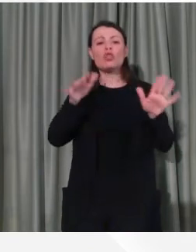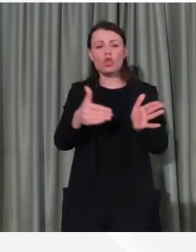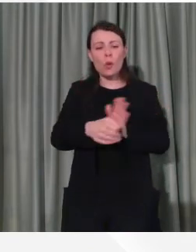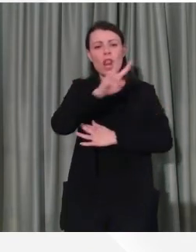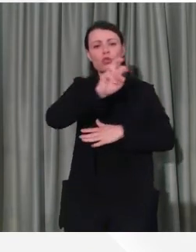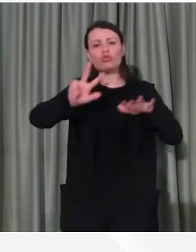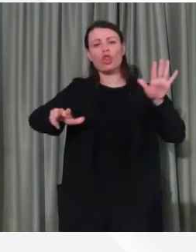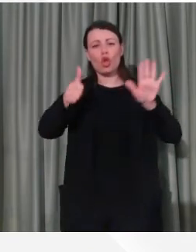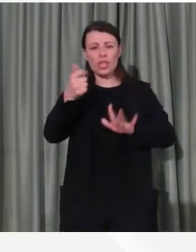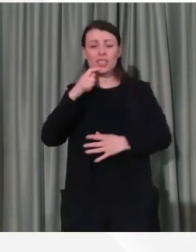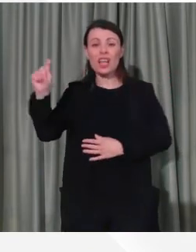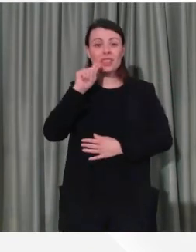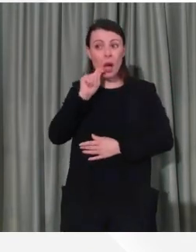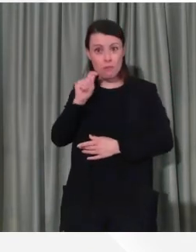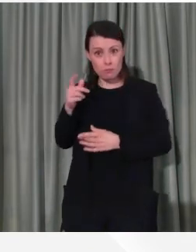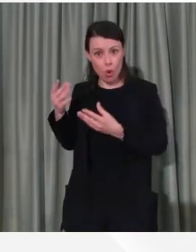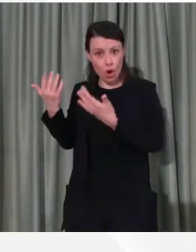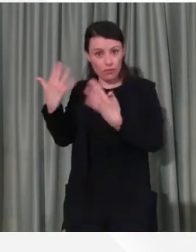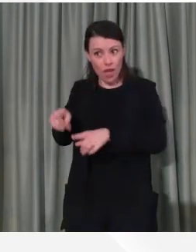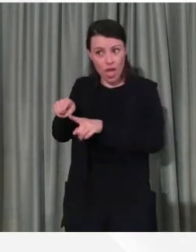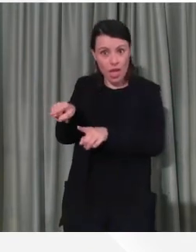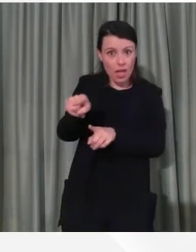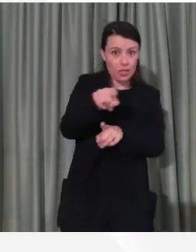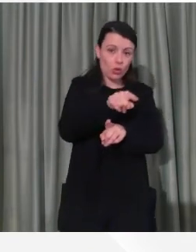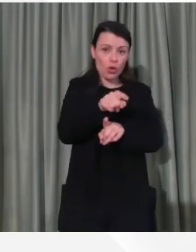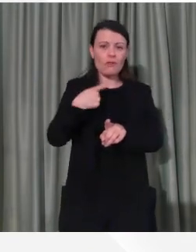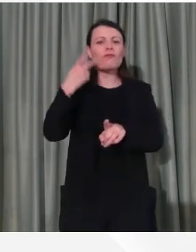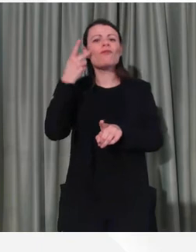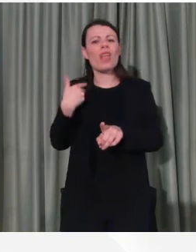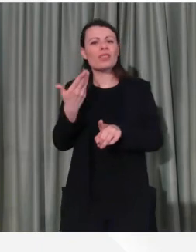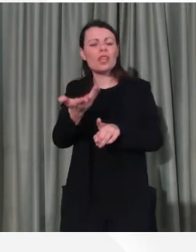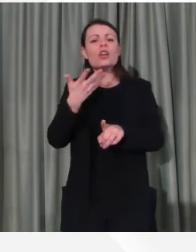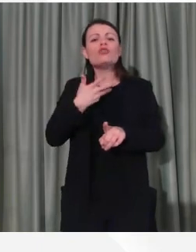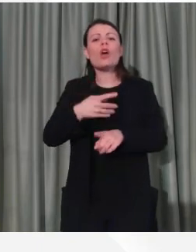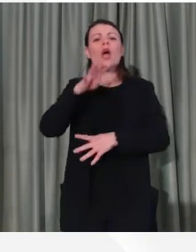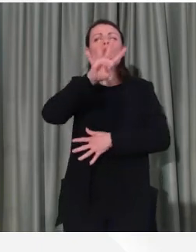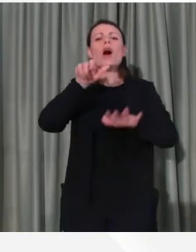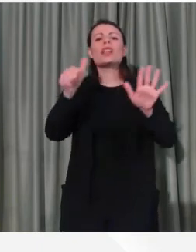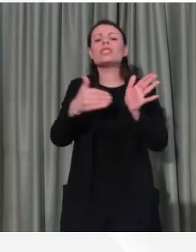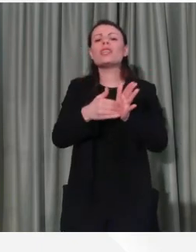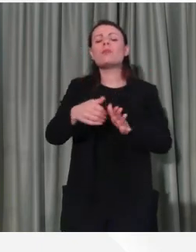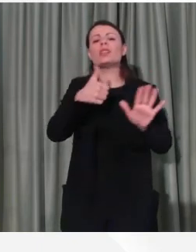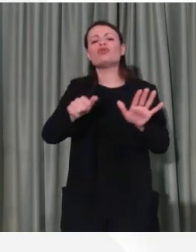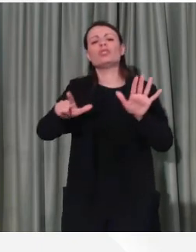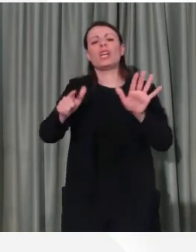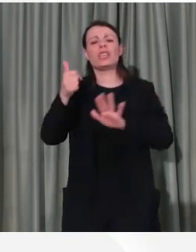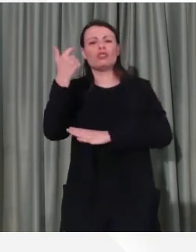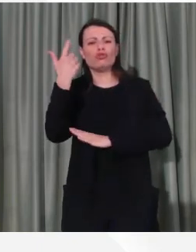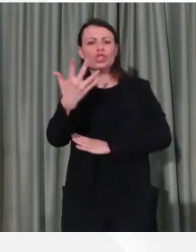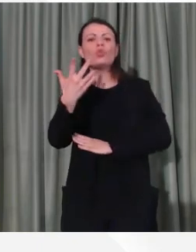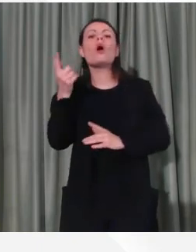tamponi effettuati, come vedete abbiamo 46.065 positivi, che sono